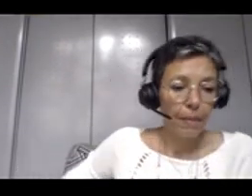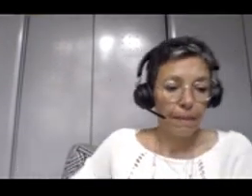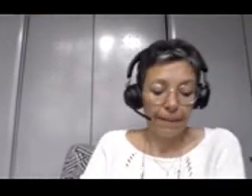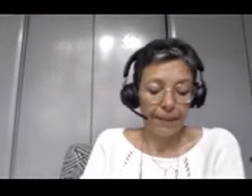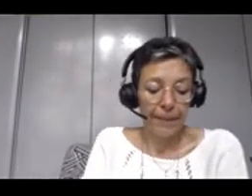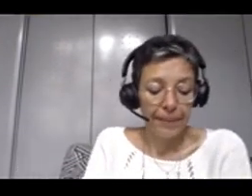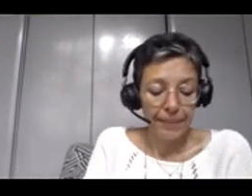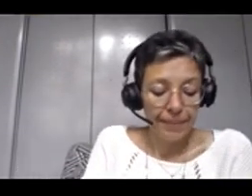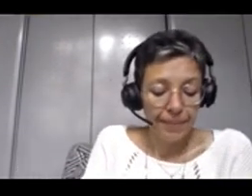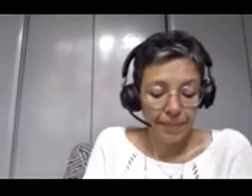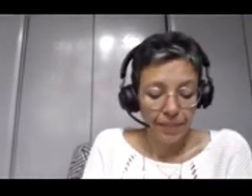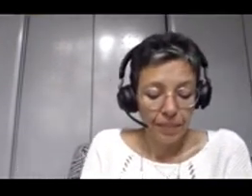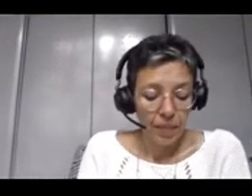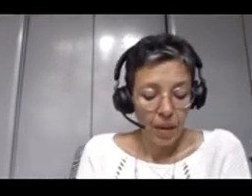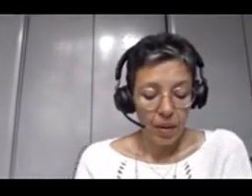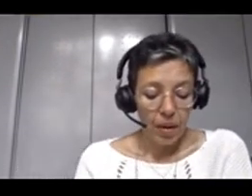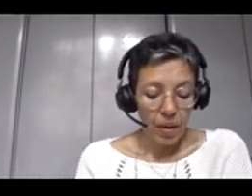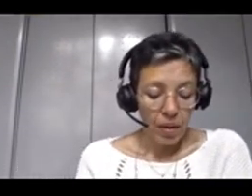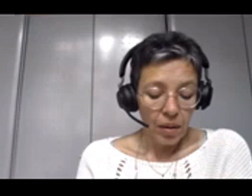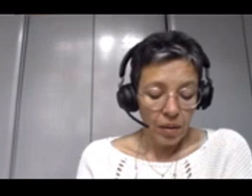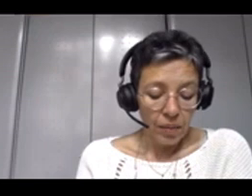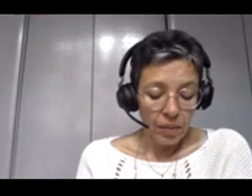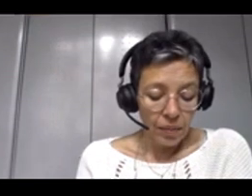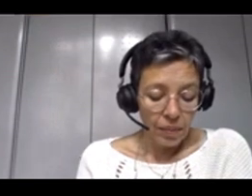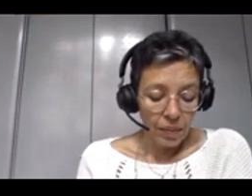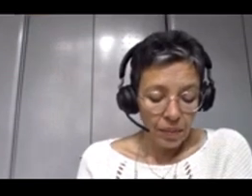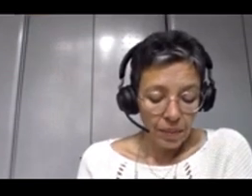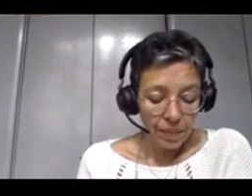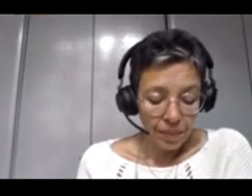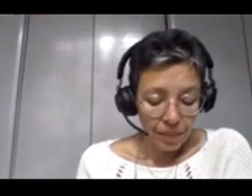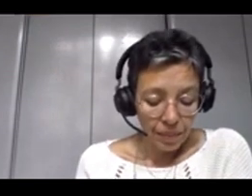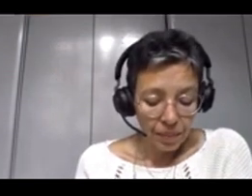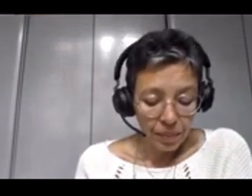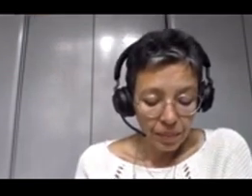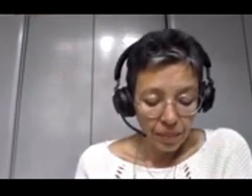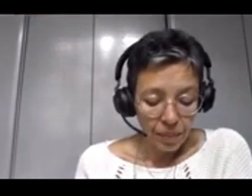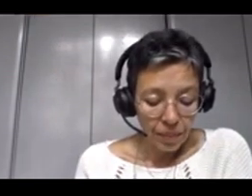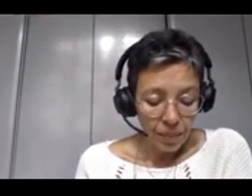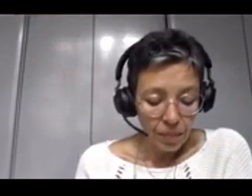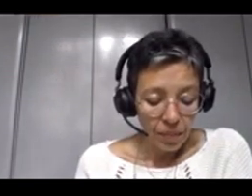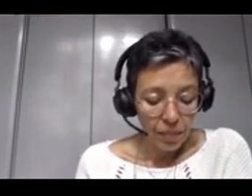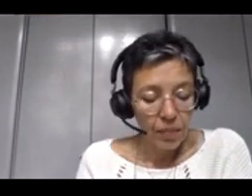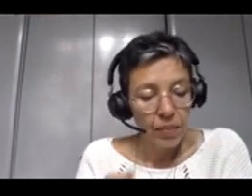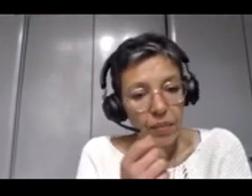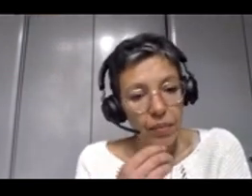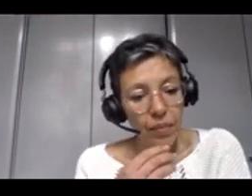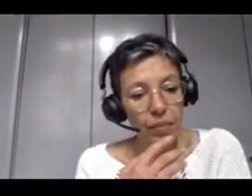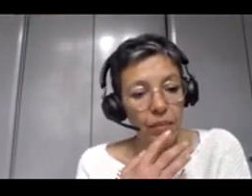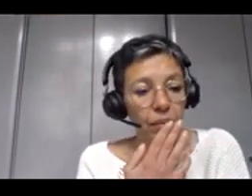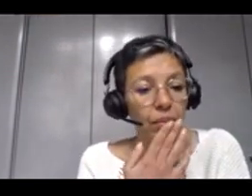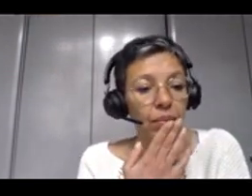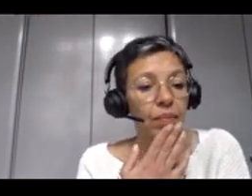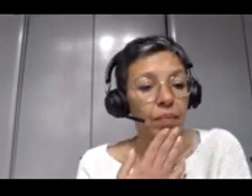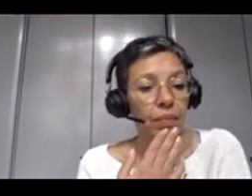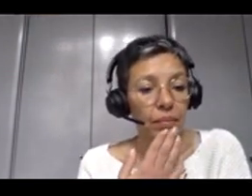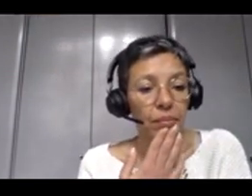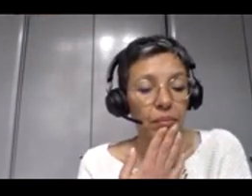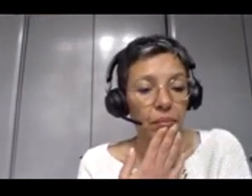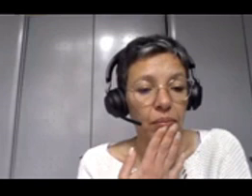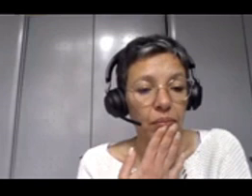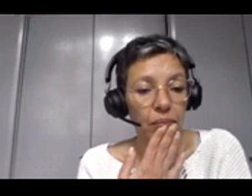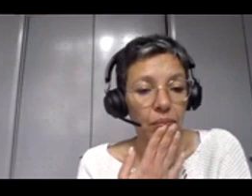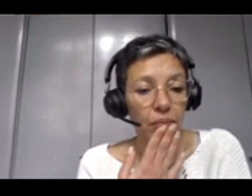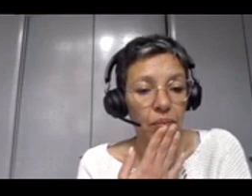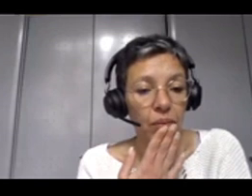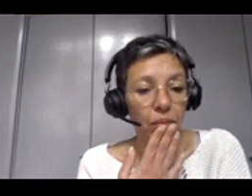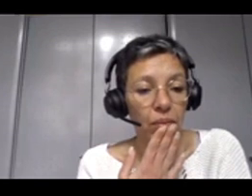dans votre marché entre les deux, une désignation. Pour délivrer de l'information, on parle du PIM ou de l'AIM et il y un process